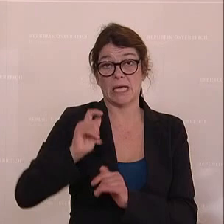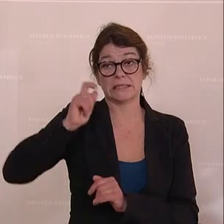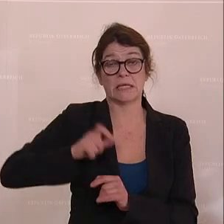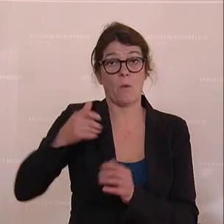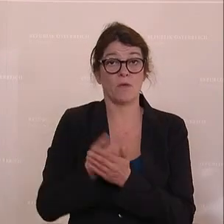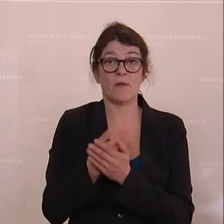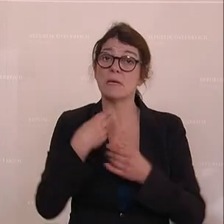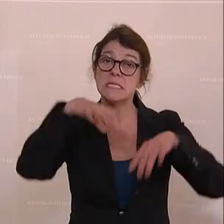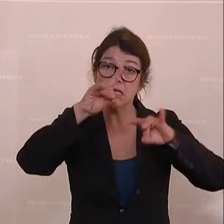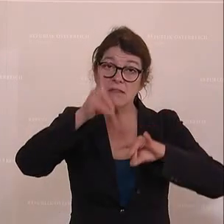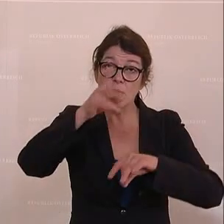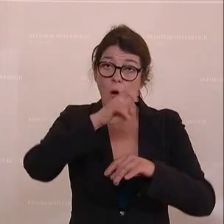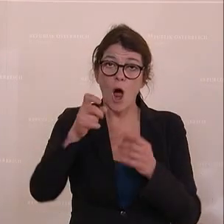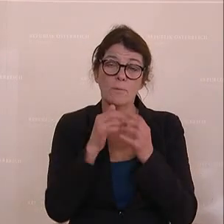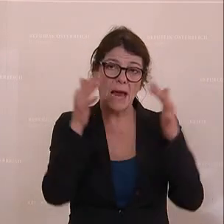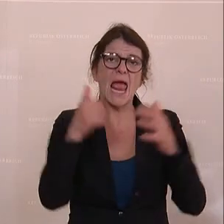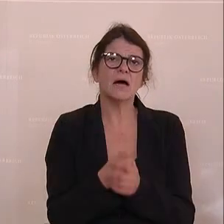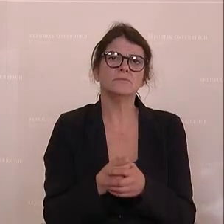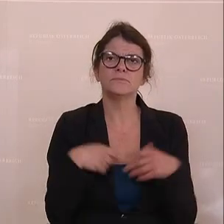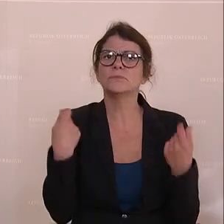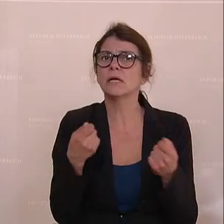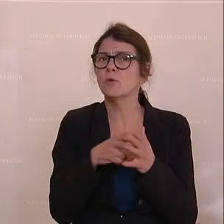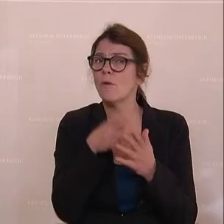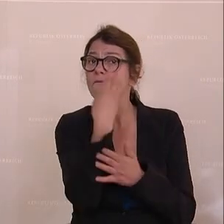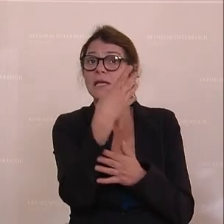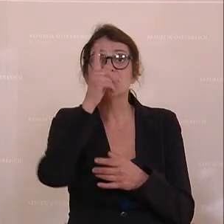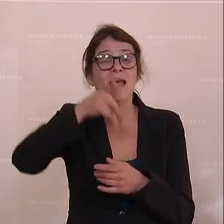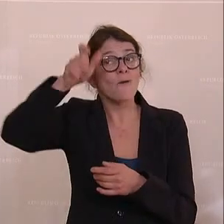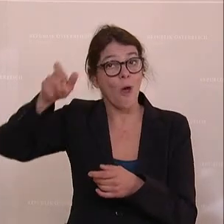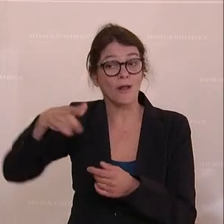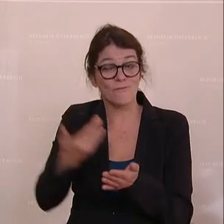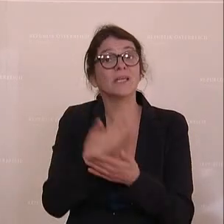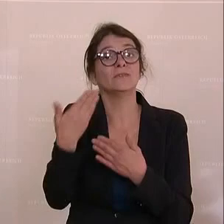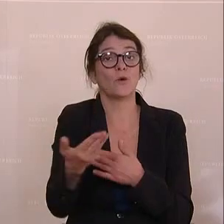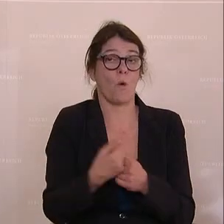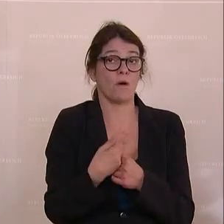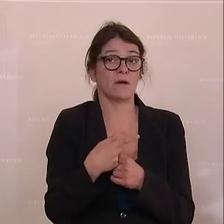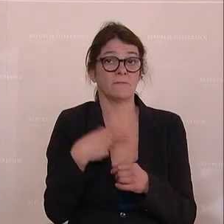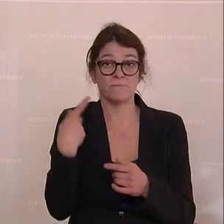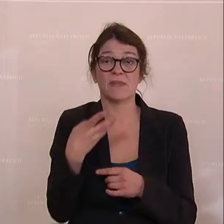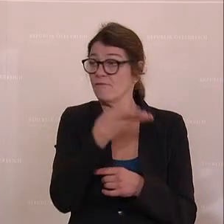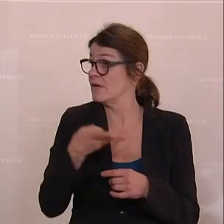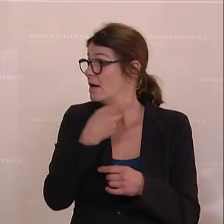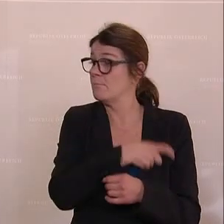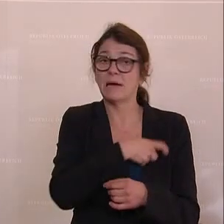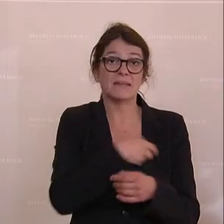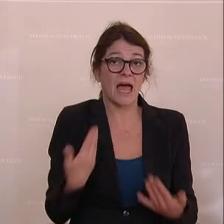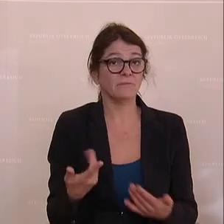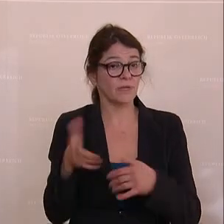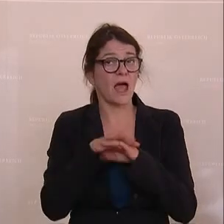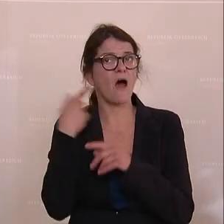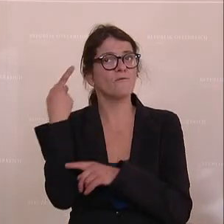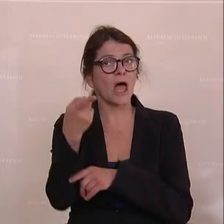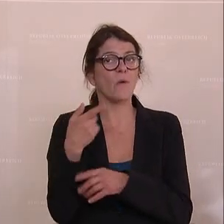10.000 Euro und mehr, und da gibt es noch rund 40.000 in Österreich, die diese vier Parteien auf Dauer